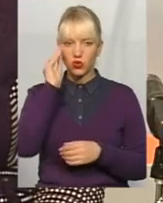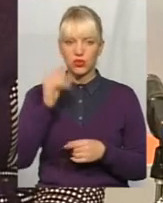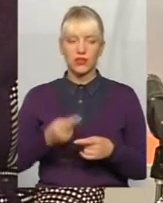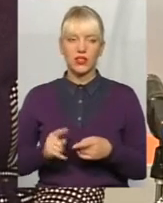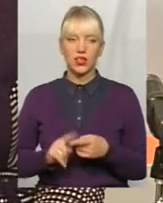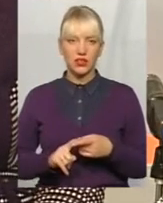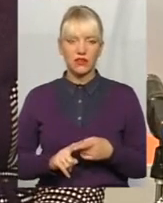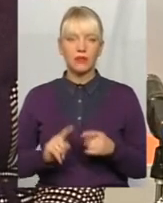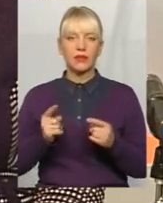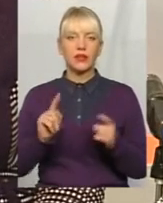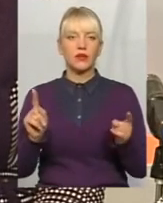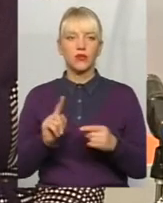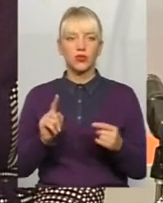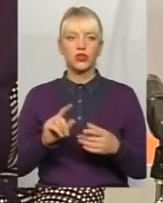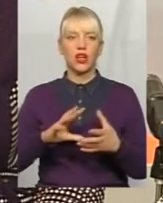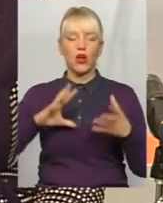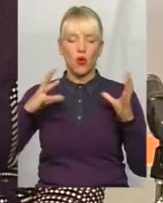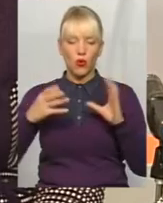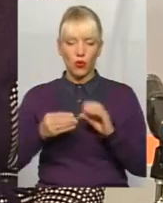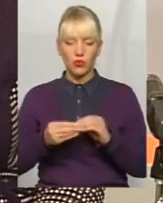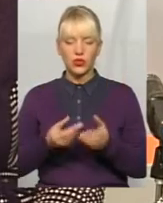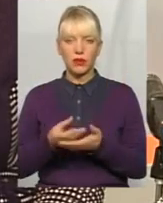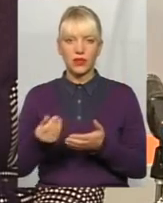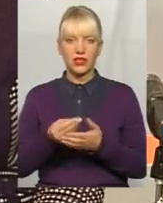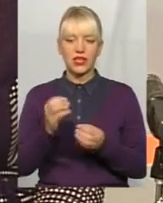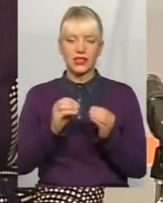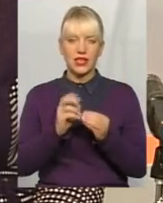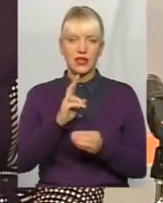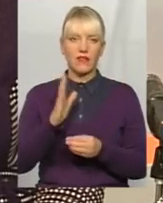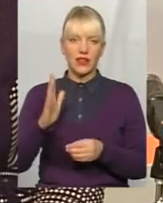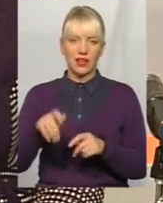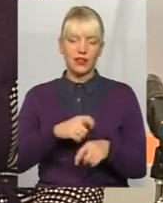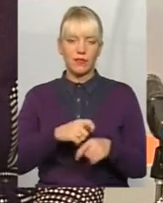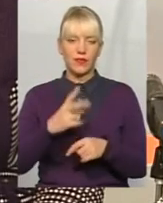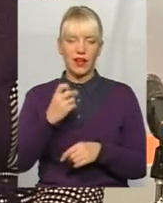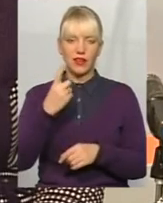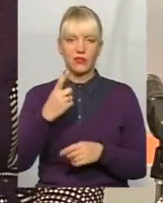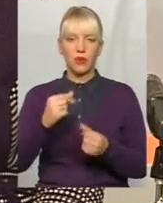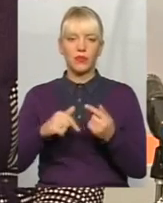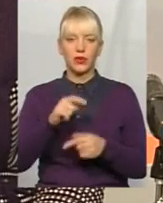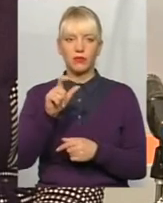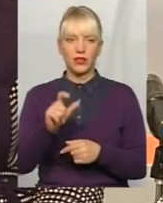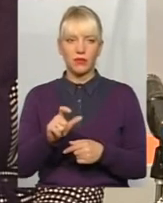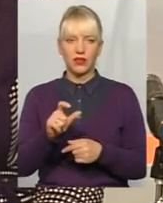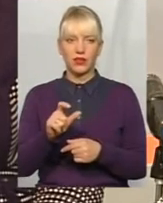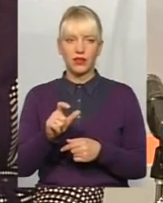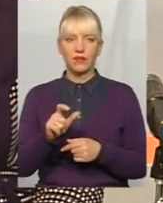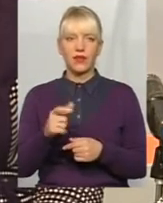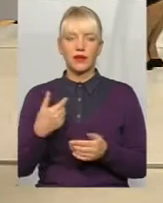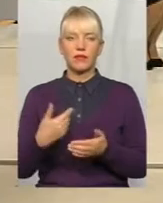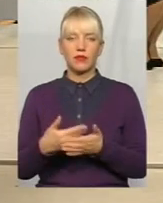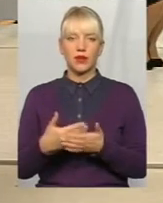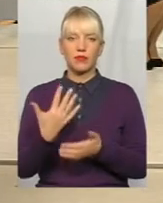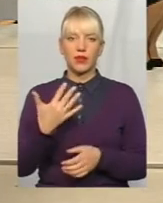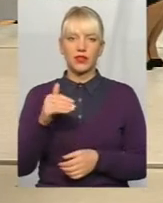тому що общі платіжи з 10 квадратів составляють на одного предпринимателя практично